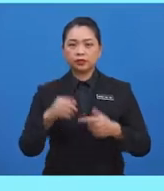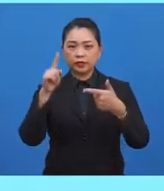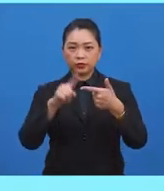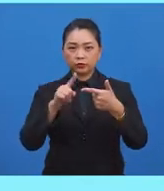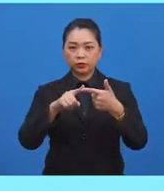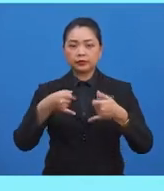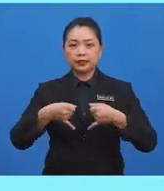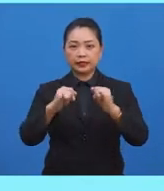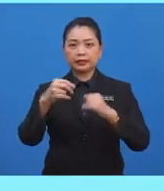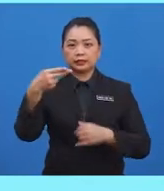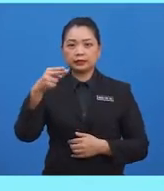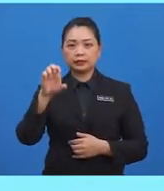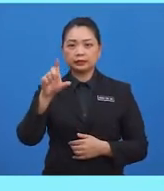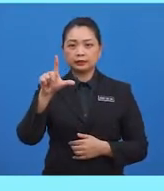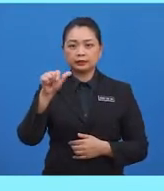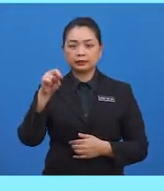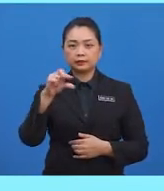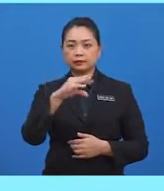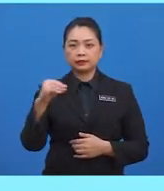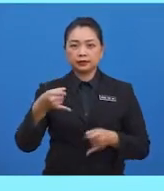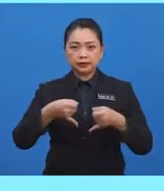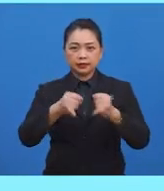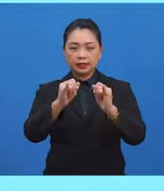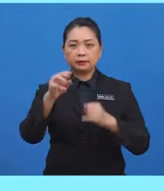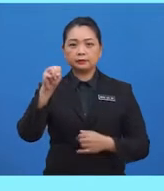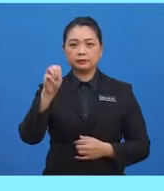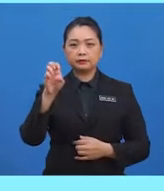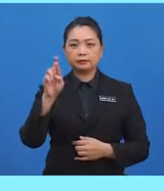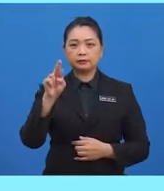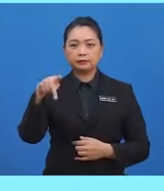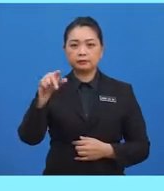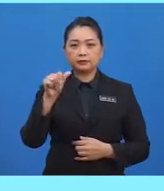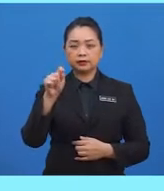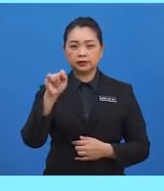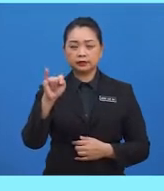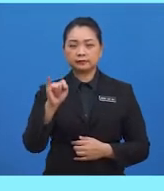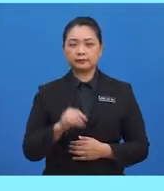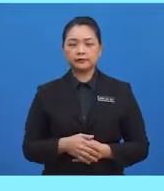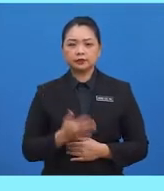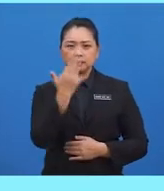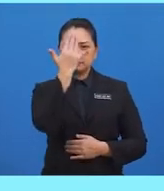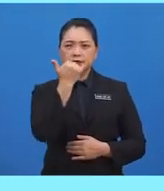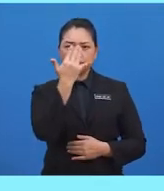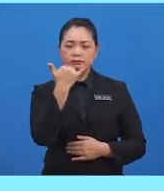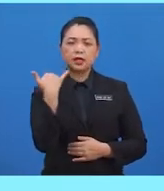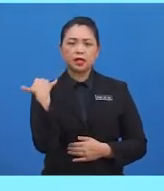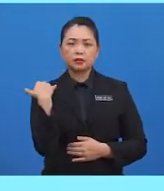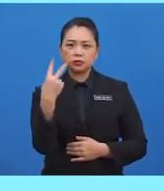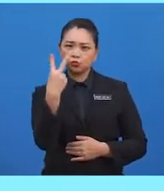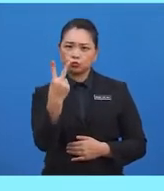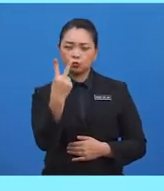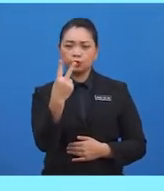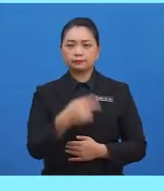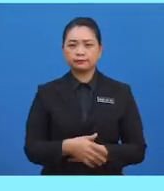kedua, jalan helang dan juga jalan merpati. Kenapa ada dua